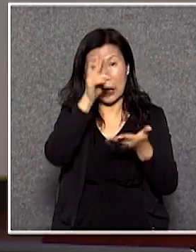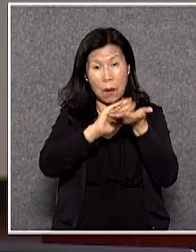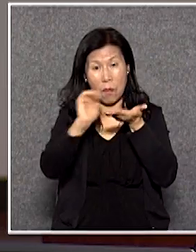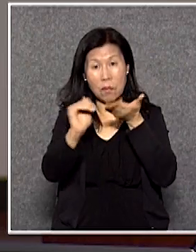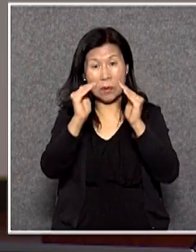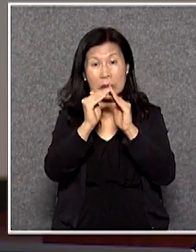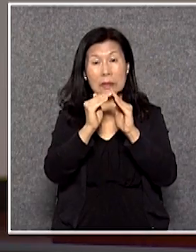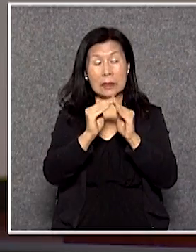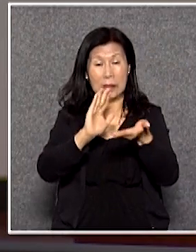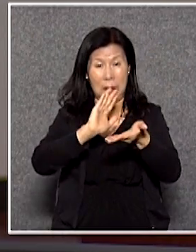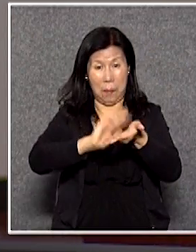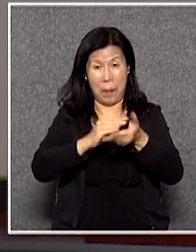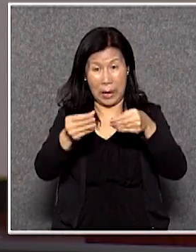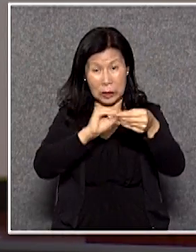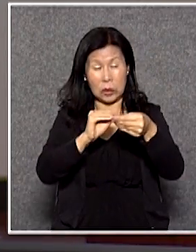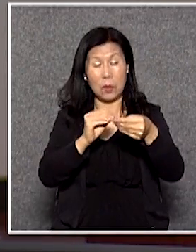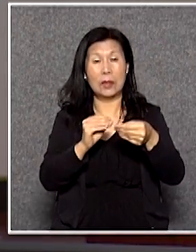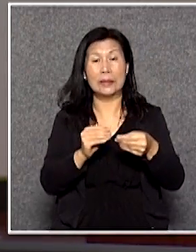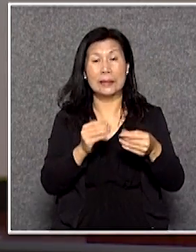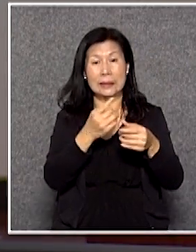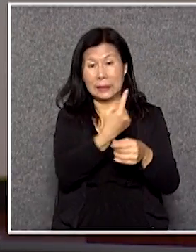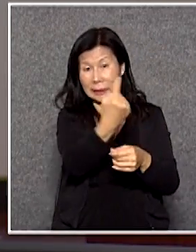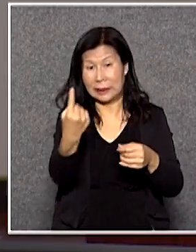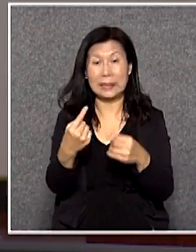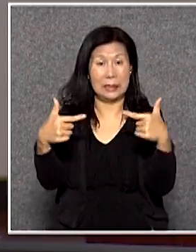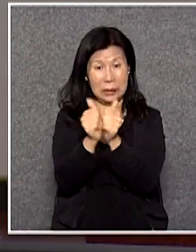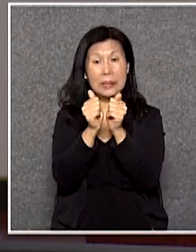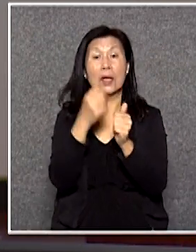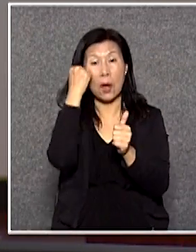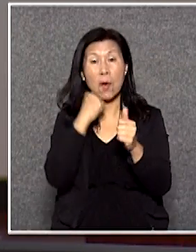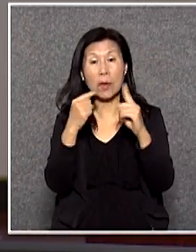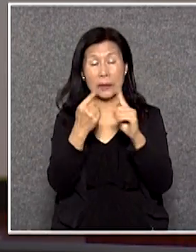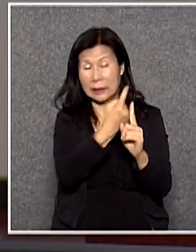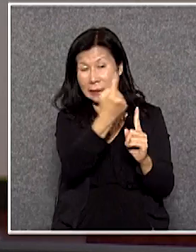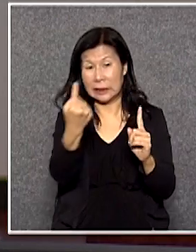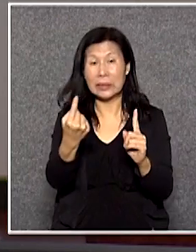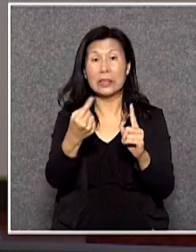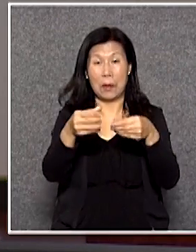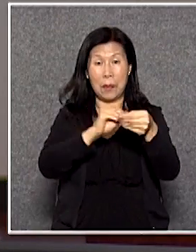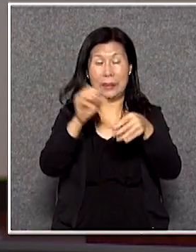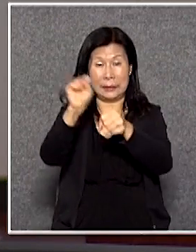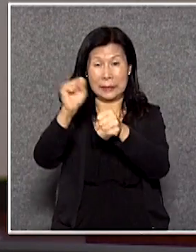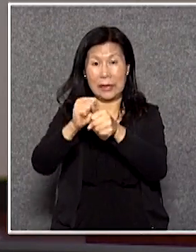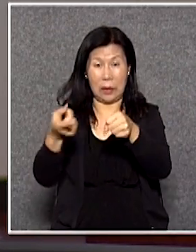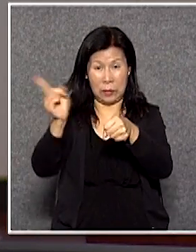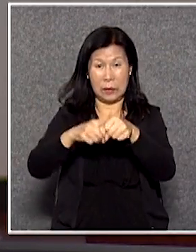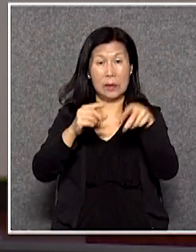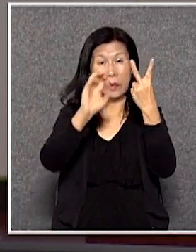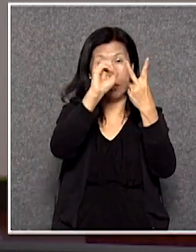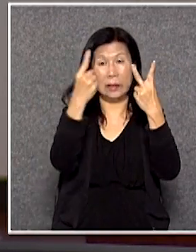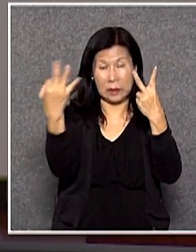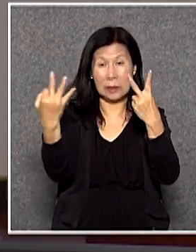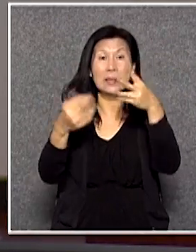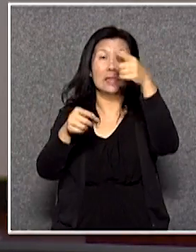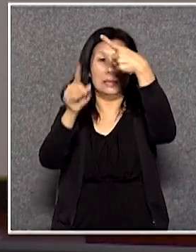所謂醫療券計劃的吸引力就將每名合資格長者每年醫療券的金額增加一倍2013年的一千